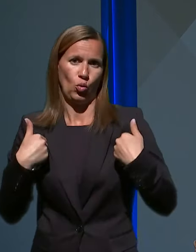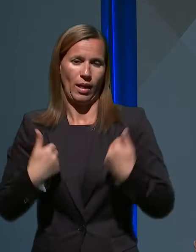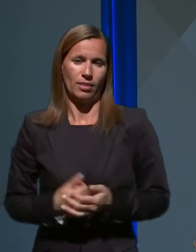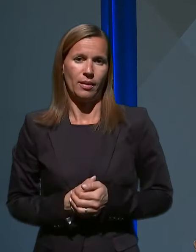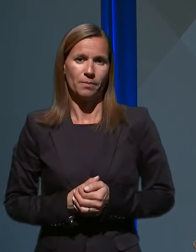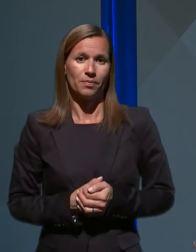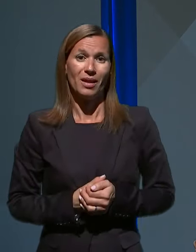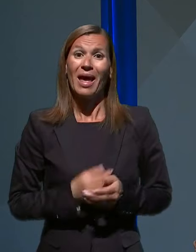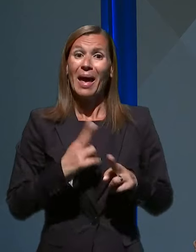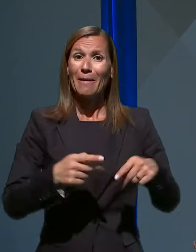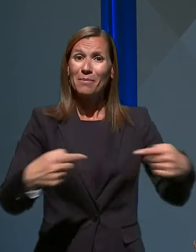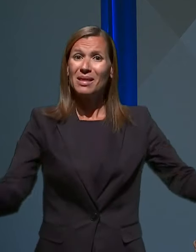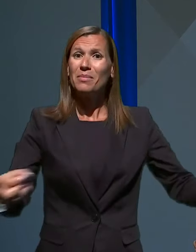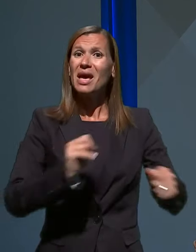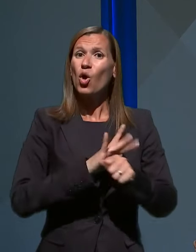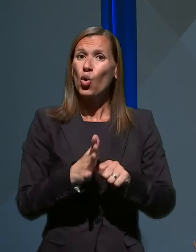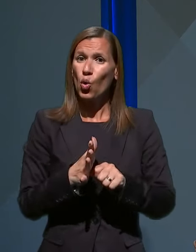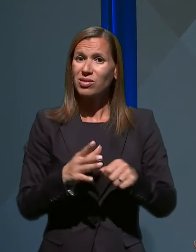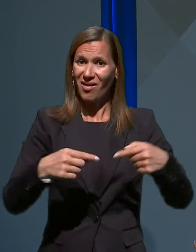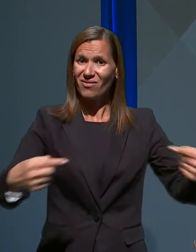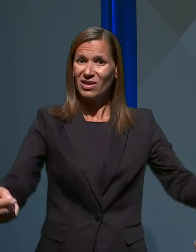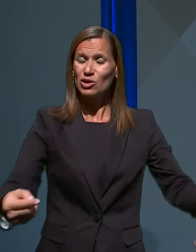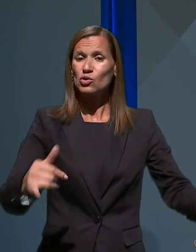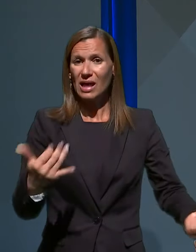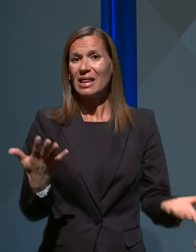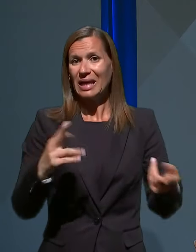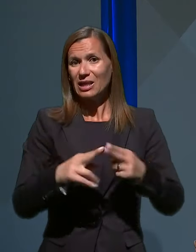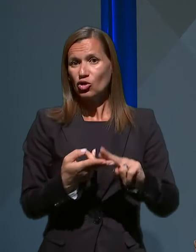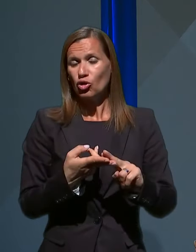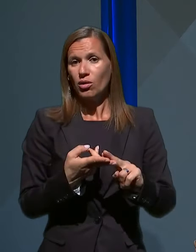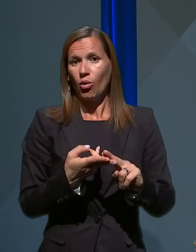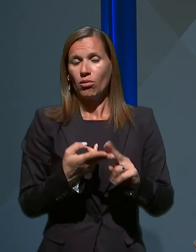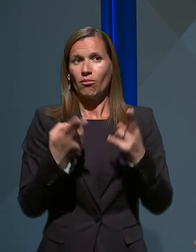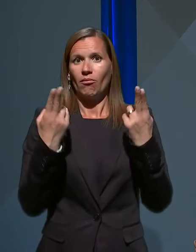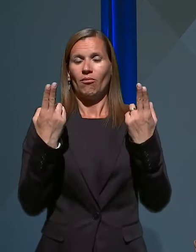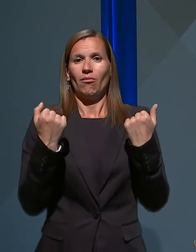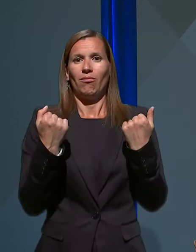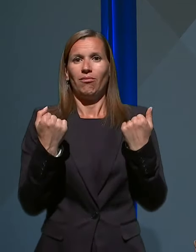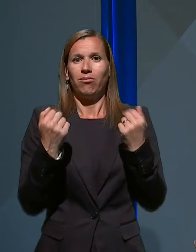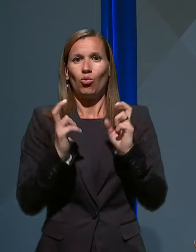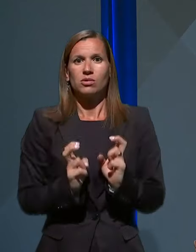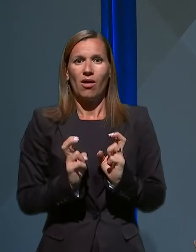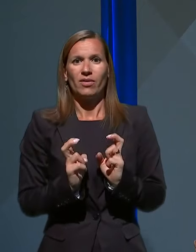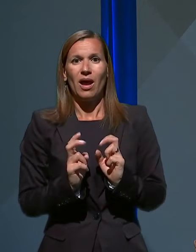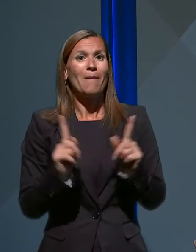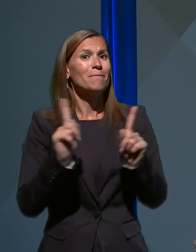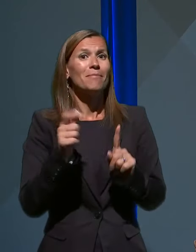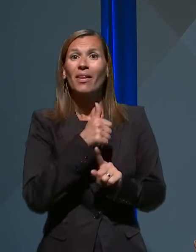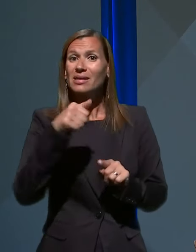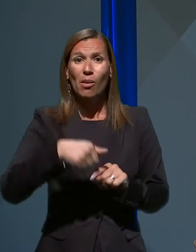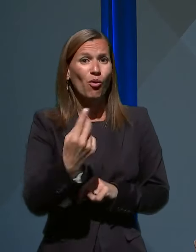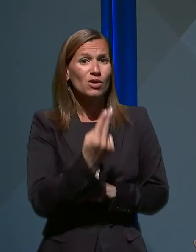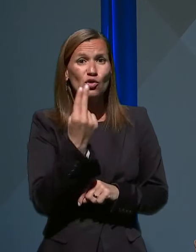Epidemija koronavirusa nas je na nek nečin spravila na kolena, ampak ne zgolj Slovenije, cel svet.